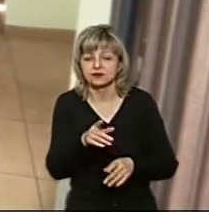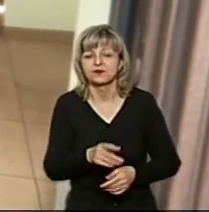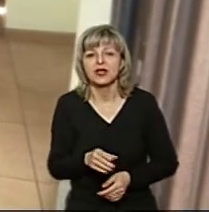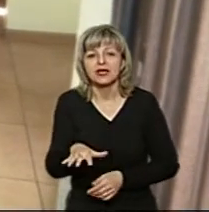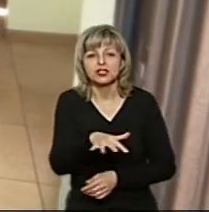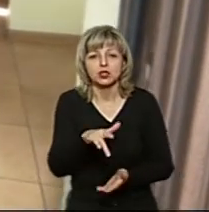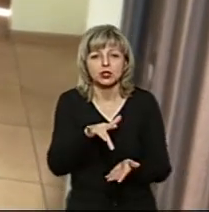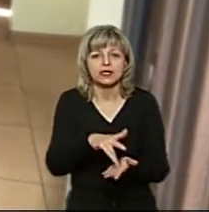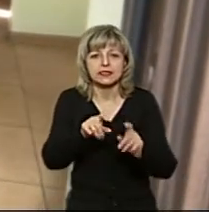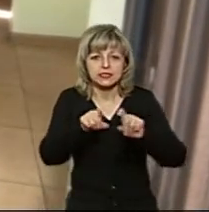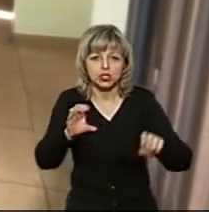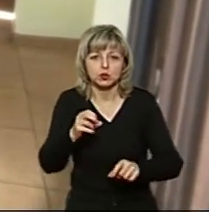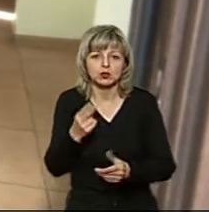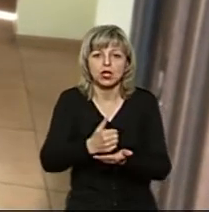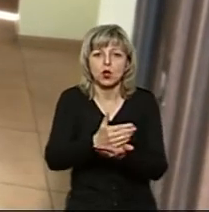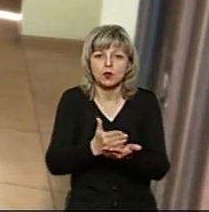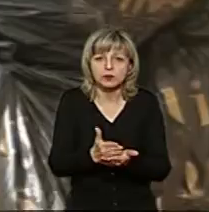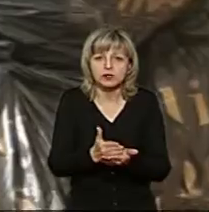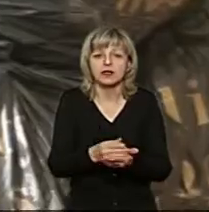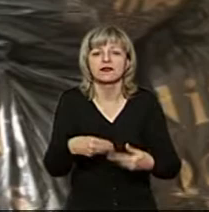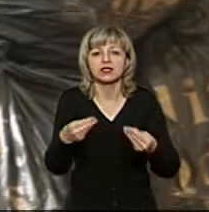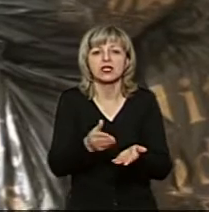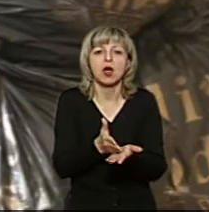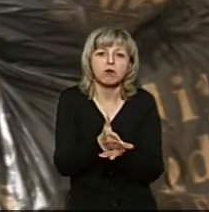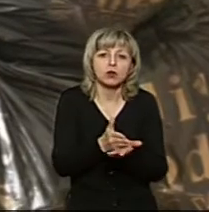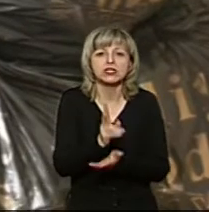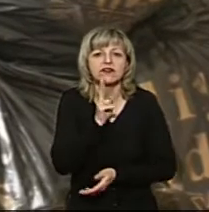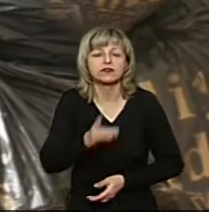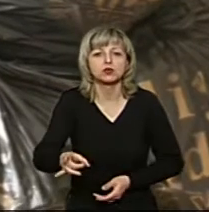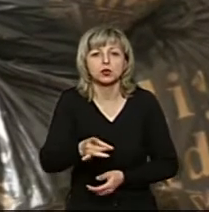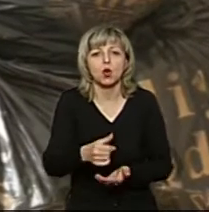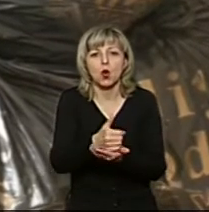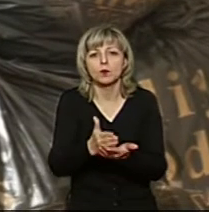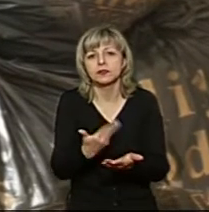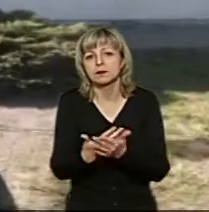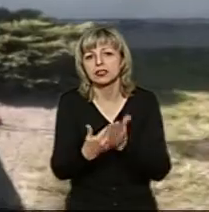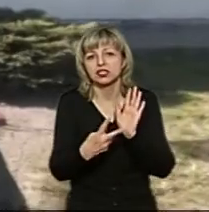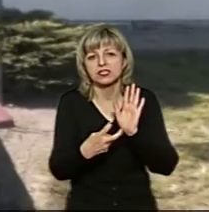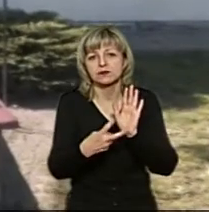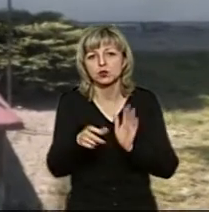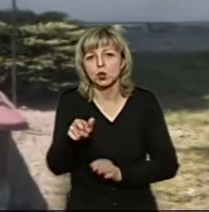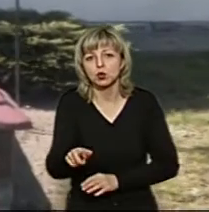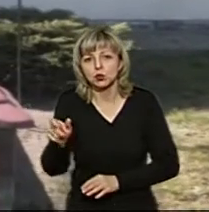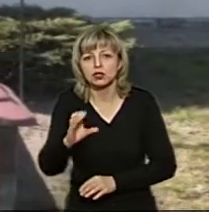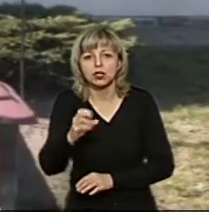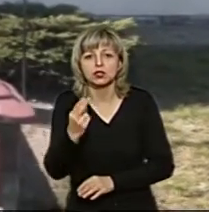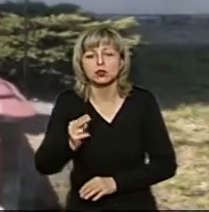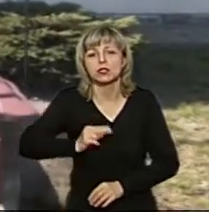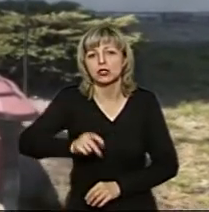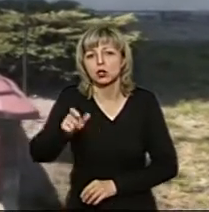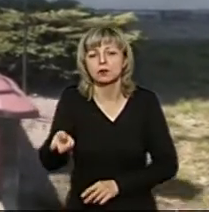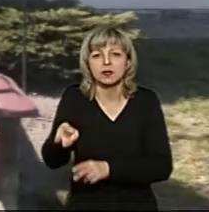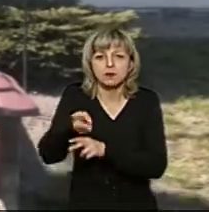центр соціального обслуговування надання соціальних послуг Ківерцівського району обслуговує майже 700 людей. Соціальні робітники